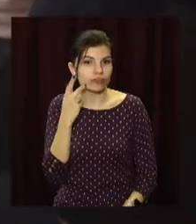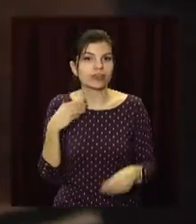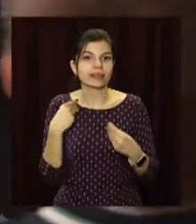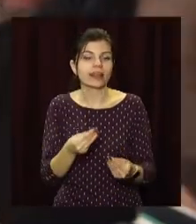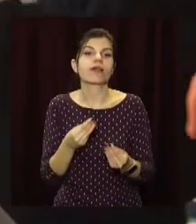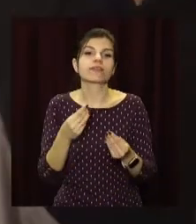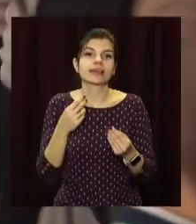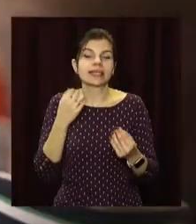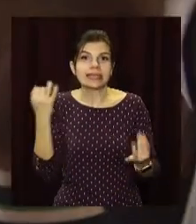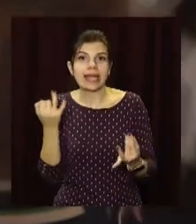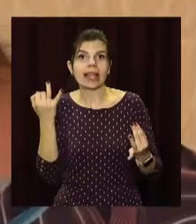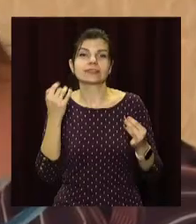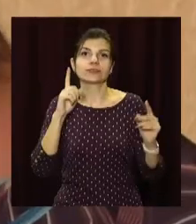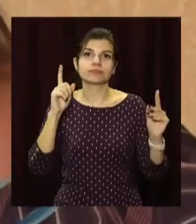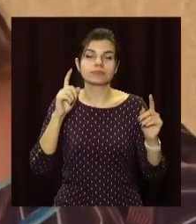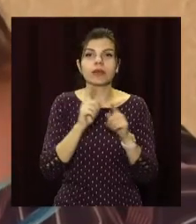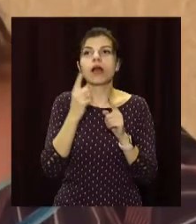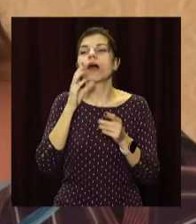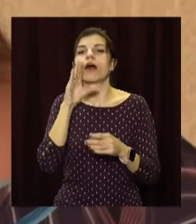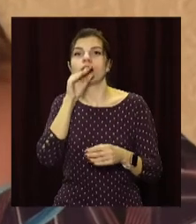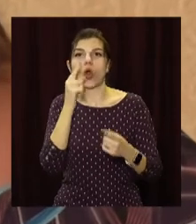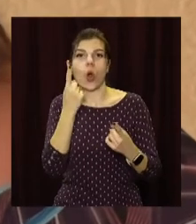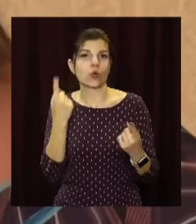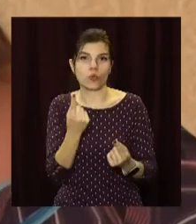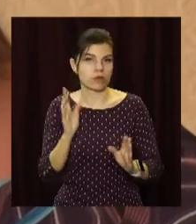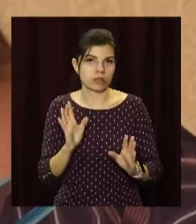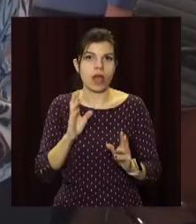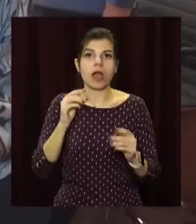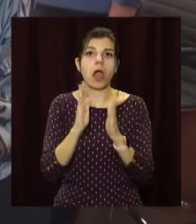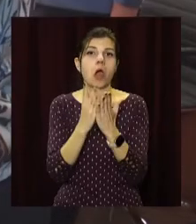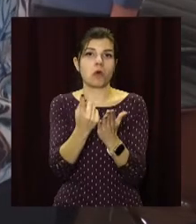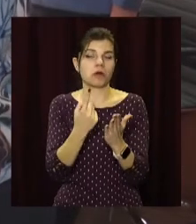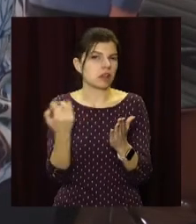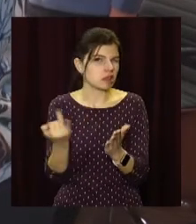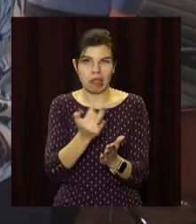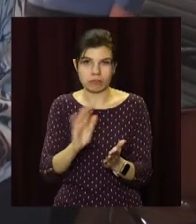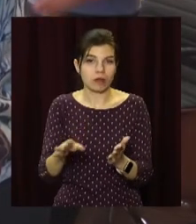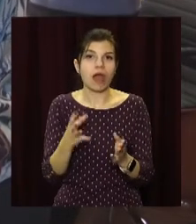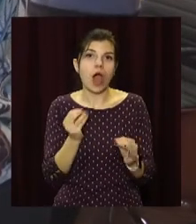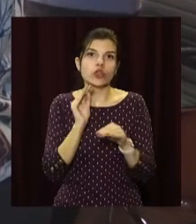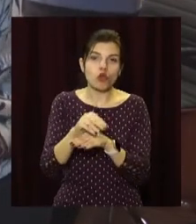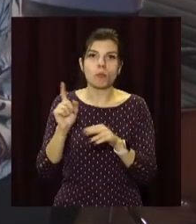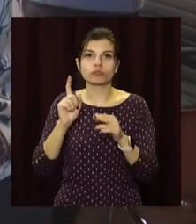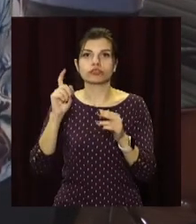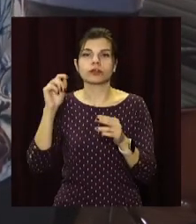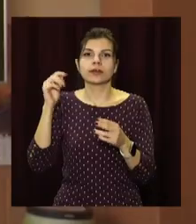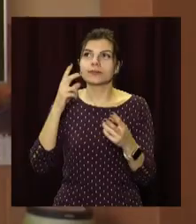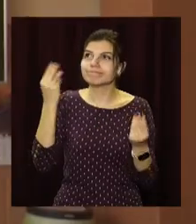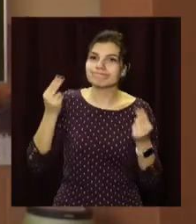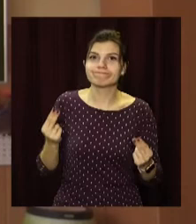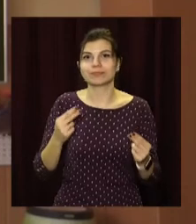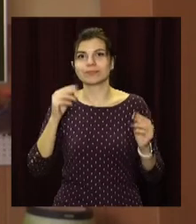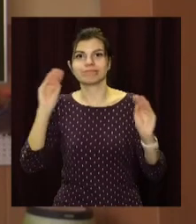інтерактиву та візуальних елементів. Адже вивчати світ через одні лише книги не так цікаво, додають вже її учні.